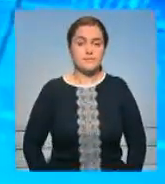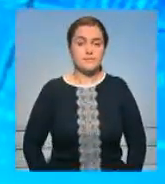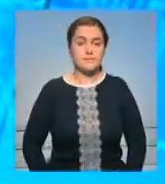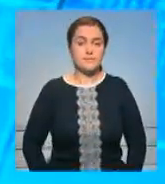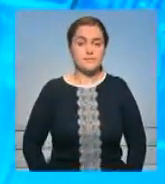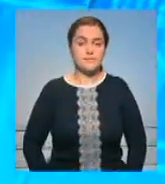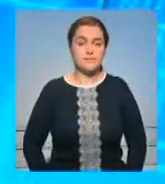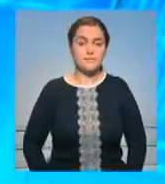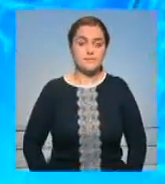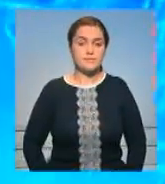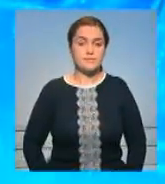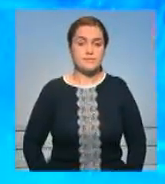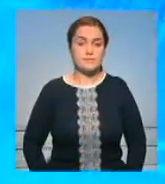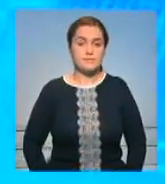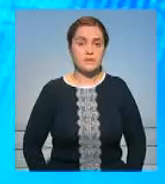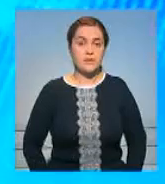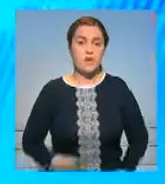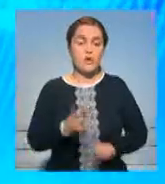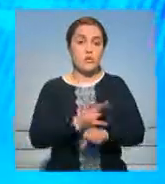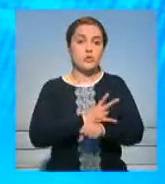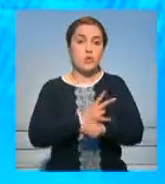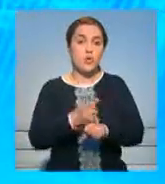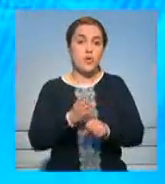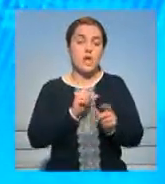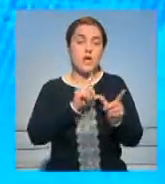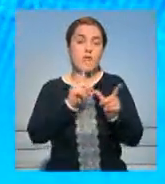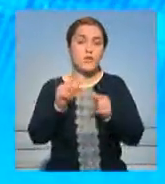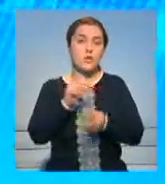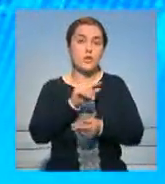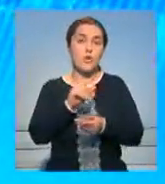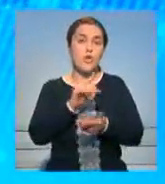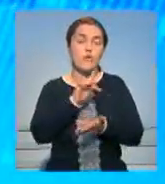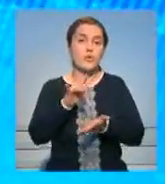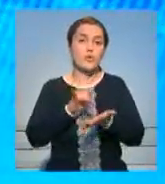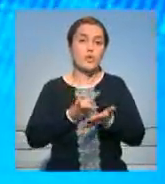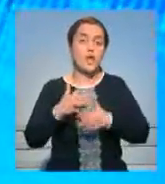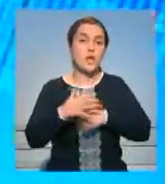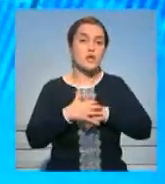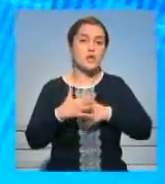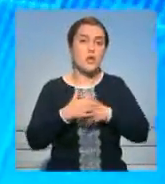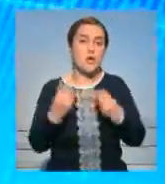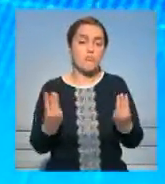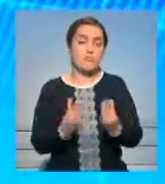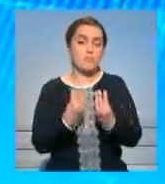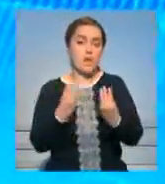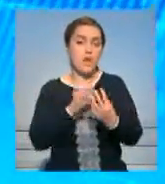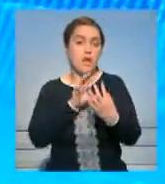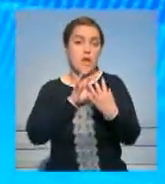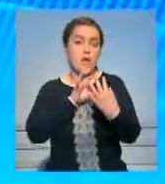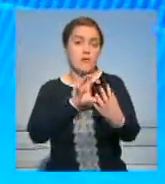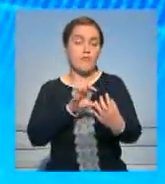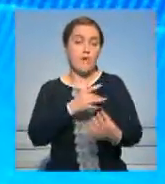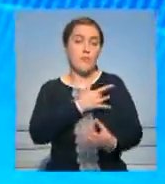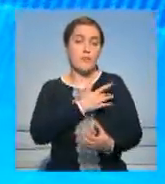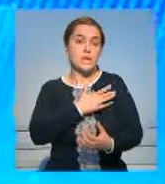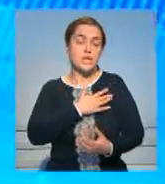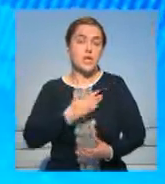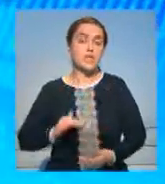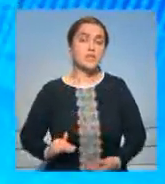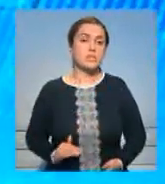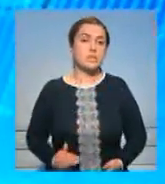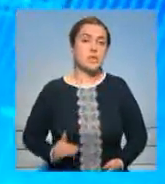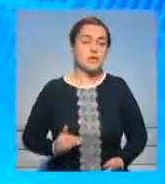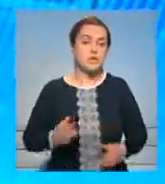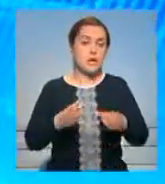Теперь к новостям в нашей стране. Накануне ночью на въезде в город Кокшетау произошло возгорание пассажирского автобуса. Транспорт принадлежал одной из